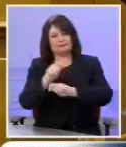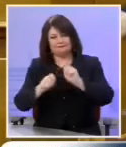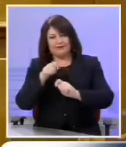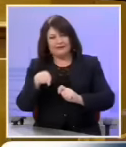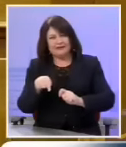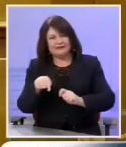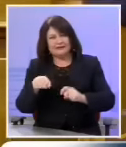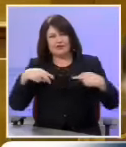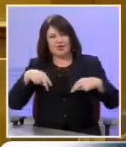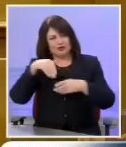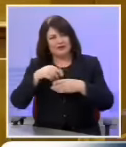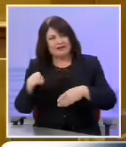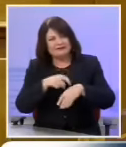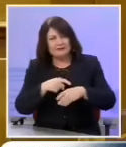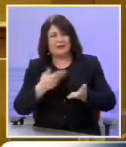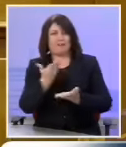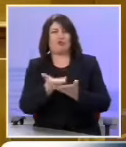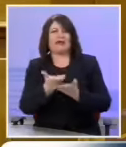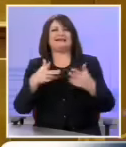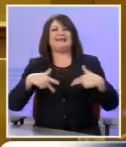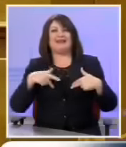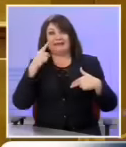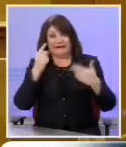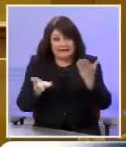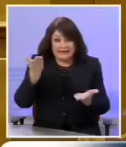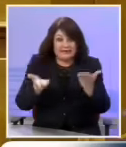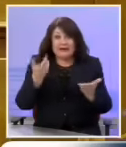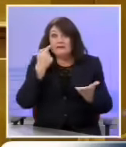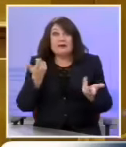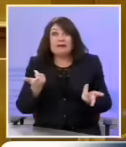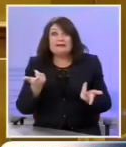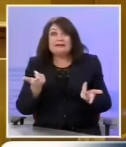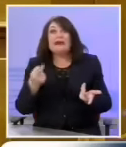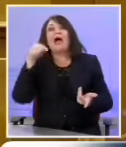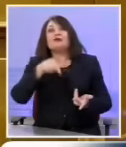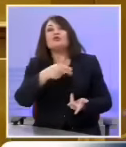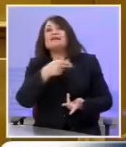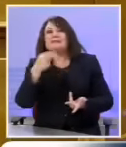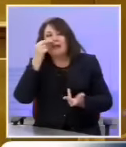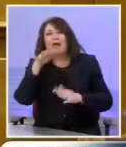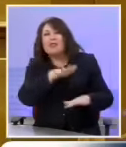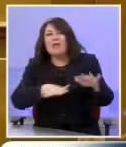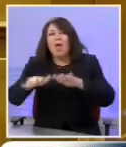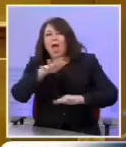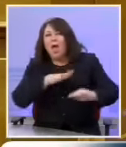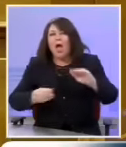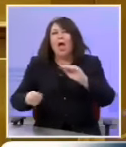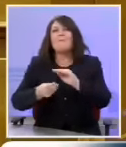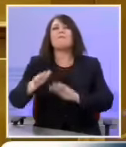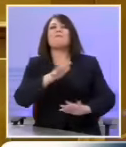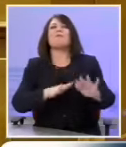προτάσεις που τώρα παρουσιάζει η κυβέρνηση. Αυτά είναι τα διαπλεκόμενα και κατεστημένα μέσα